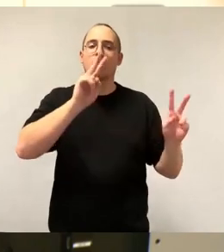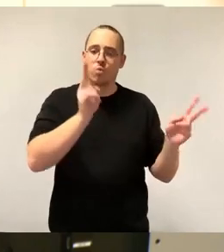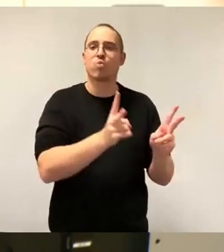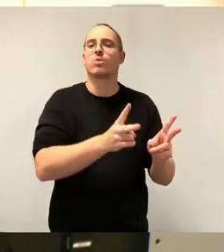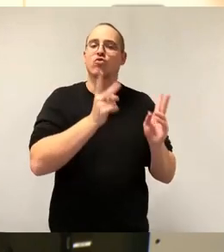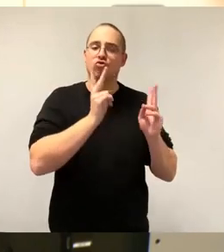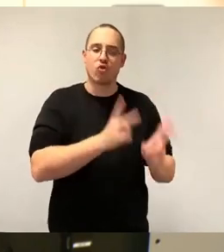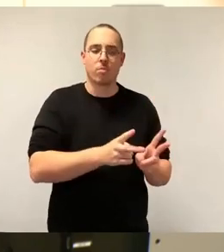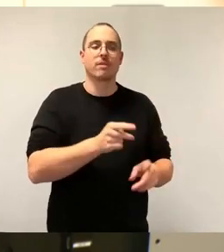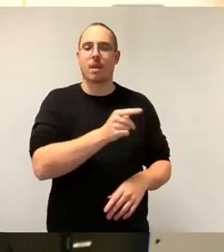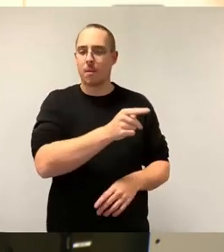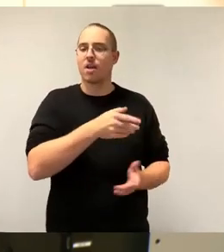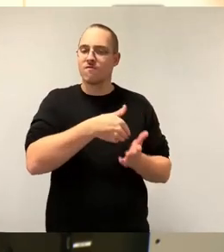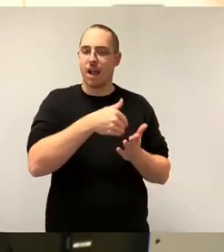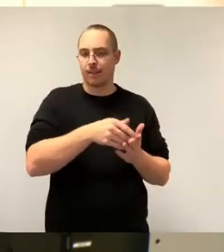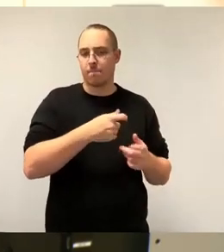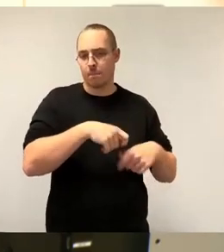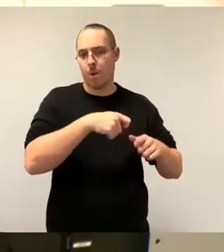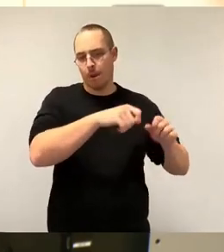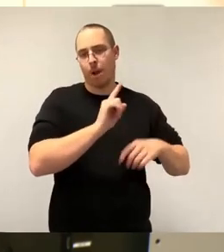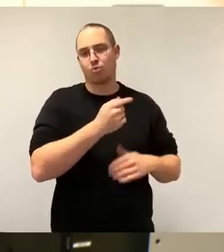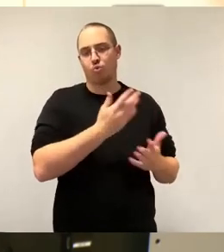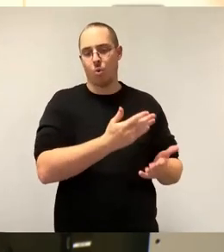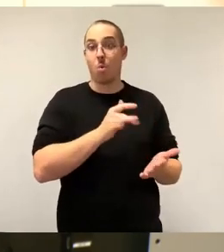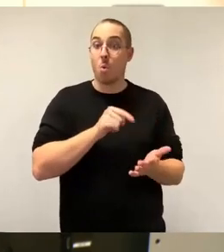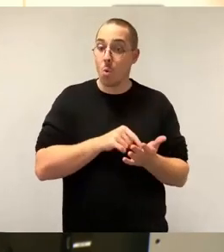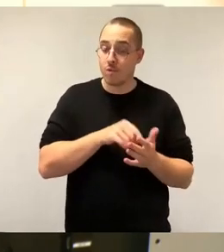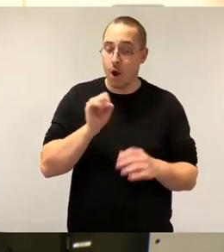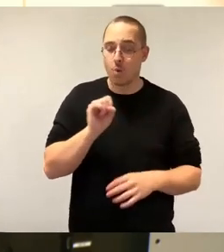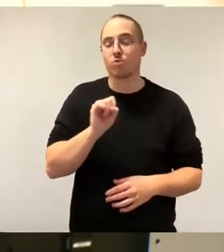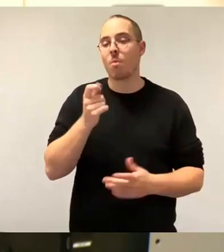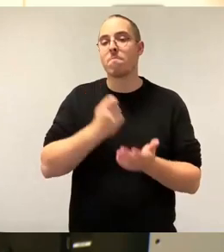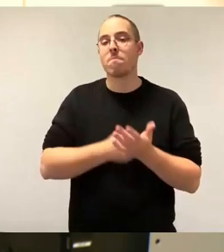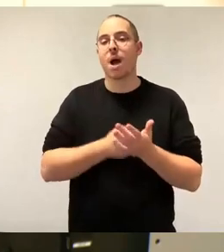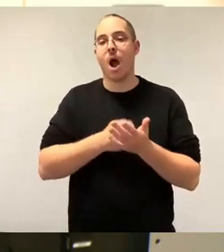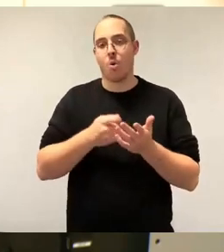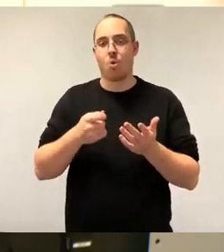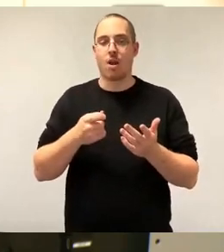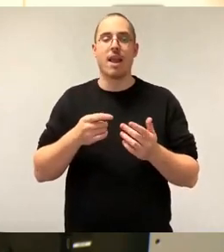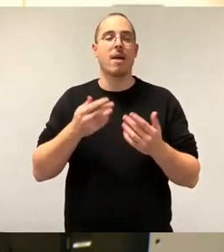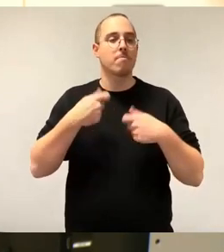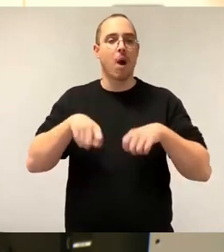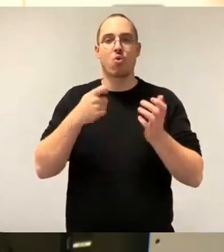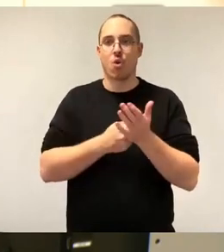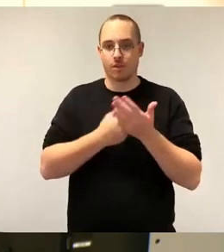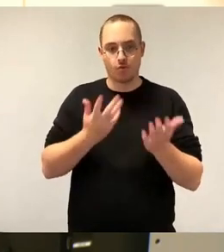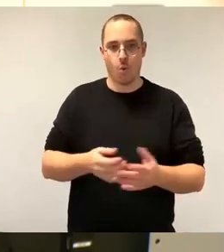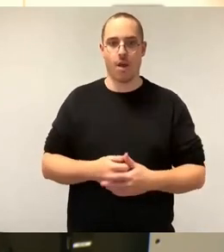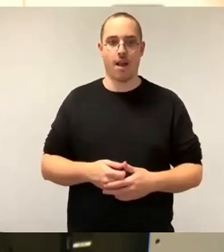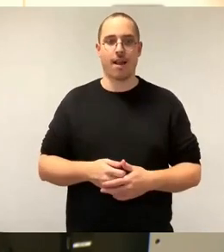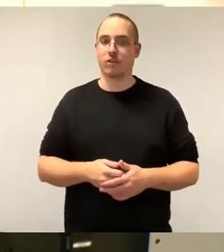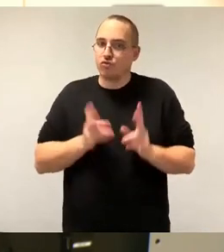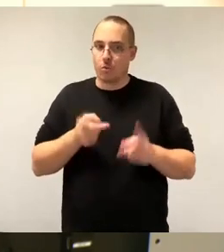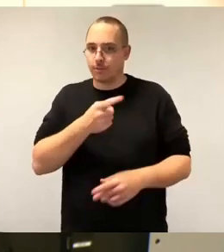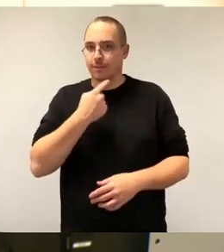auch an diesen vielen gestiegenen Baukosten. Das ist alles richtig, was Sie sagen. Aber was ist denn die Lösung? Nichtstun ist, glaube ich, keine Lösung. Und wenn wir nach